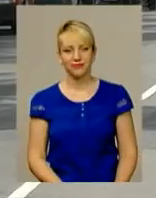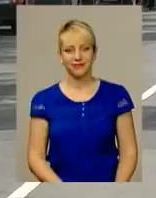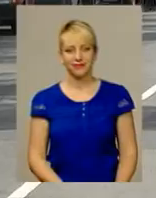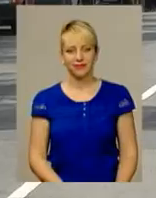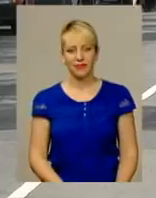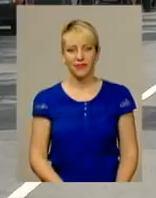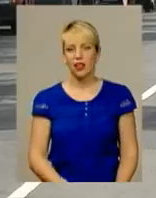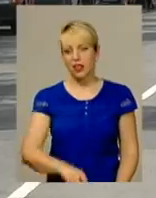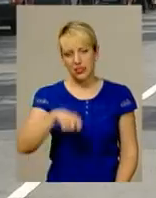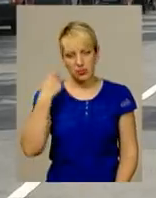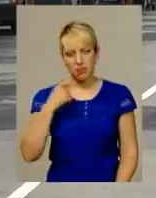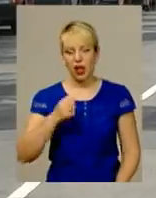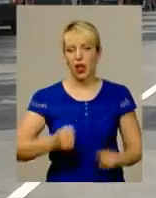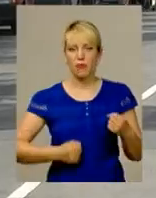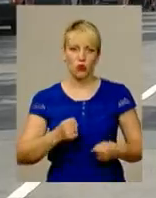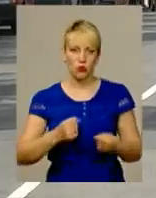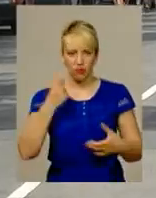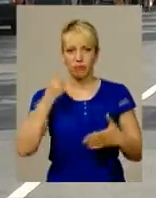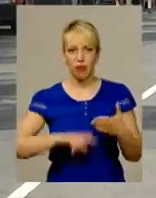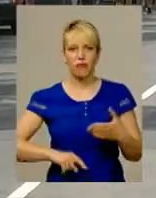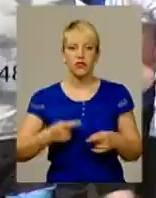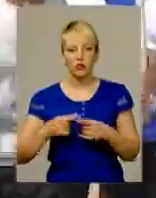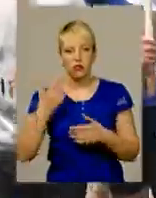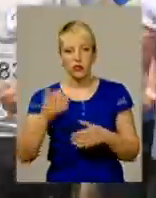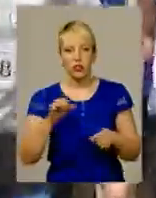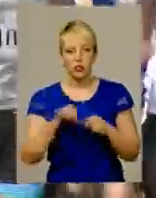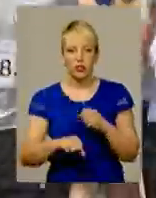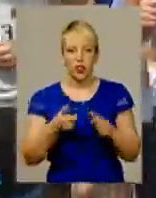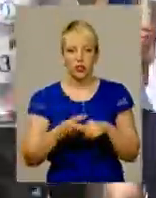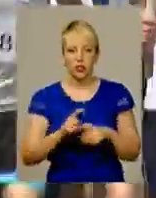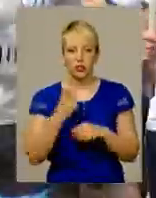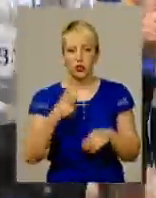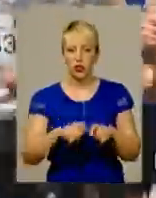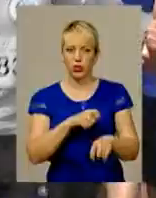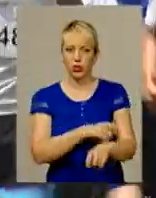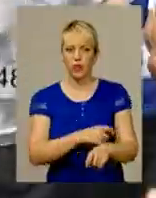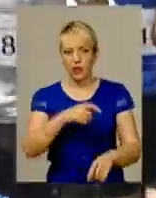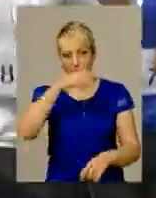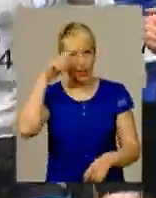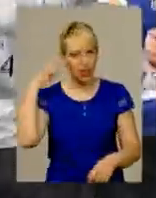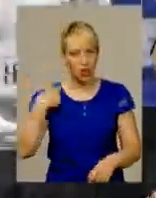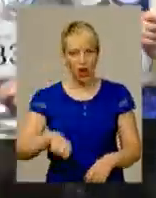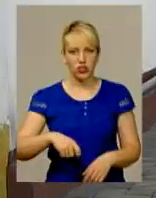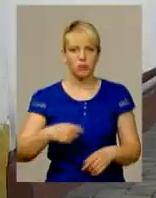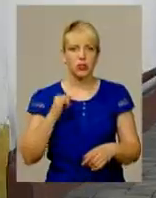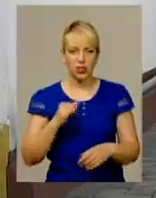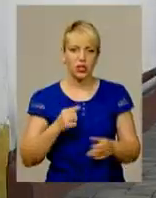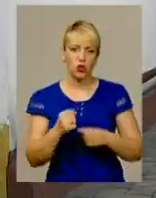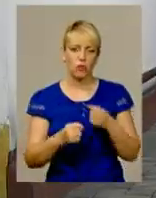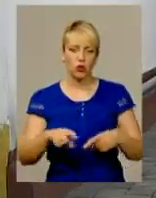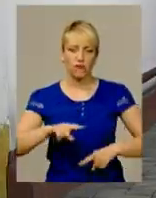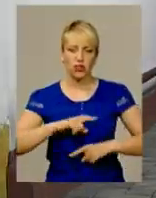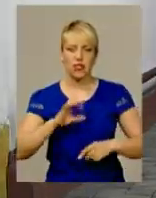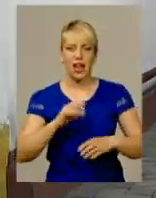Попри спеку бігуни виглядають доволі впевнено. Вони здолали більше трьох кілометрів, витирають з чола під і добігають фінішу.